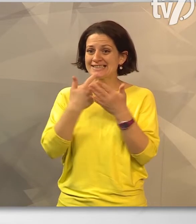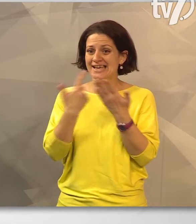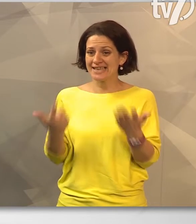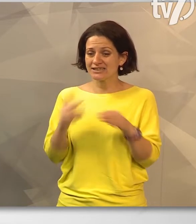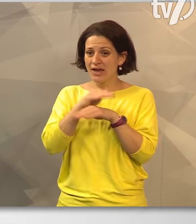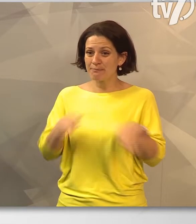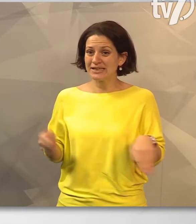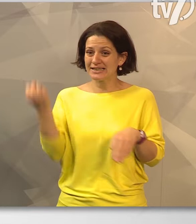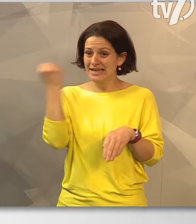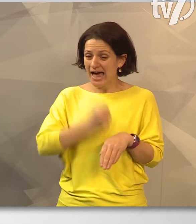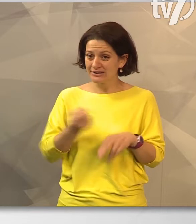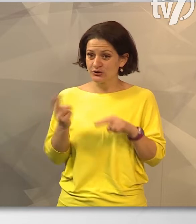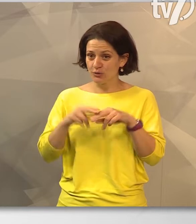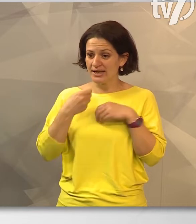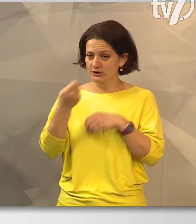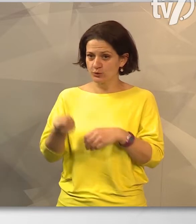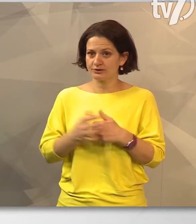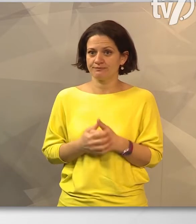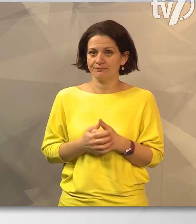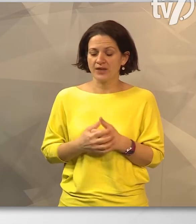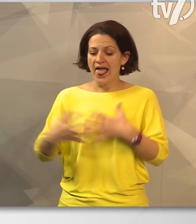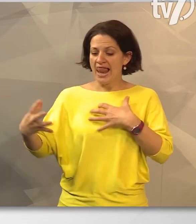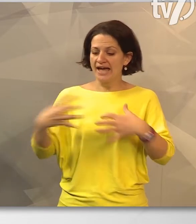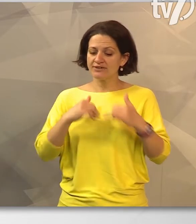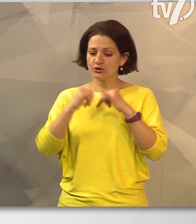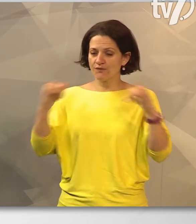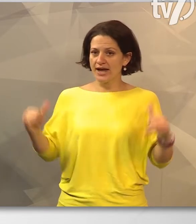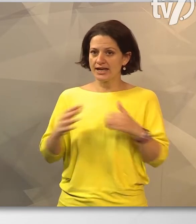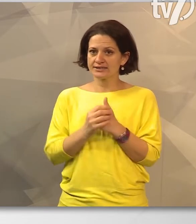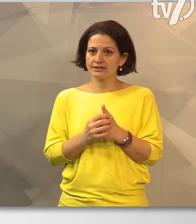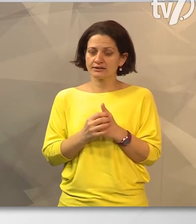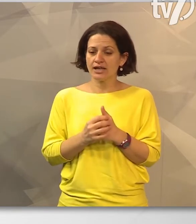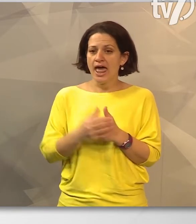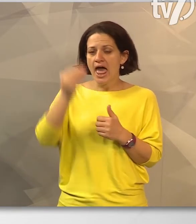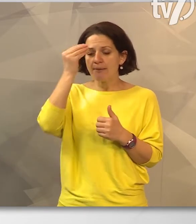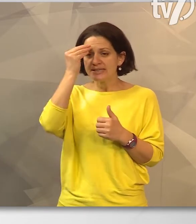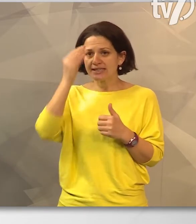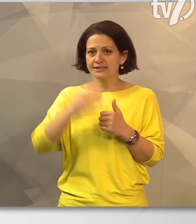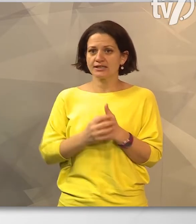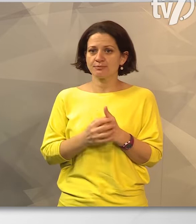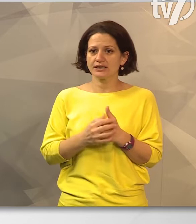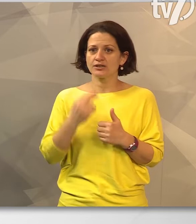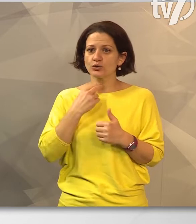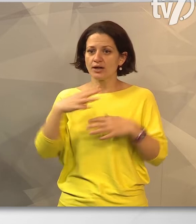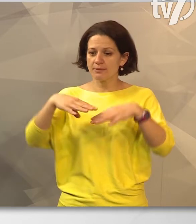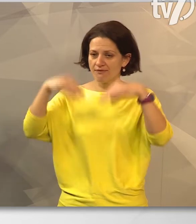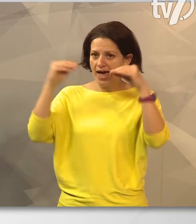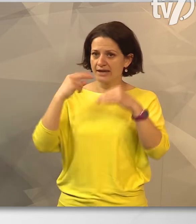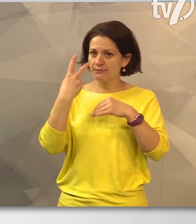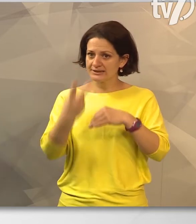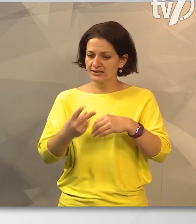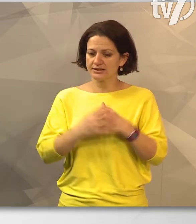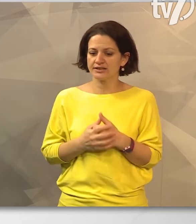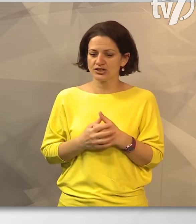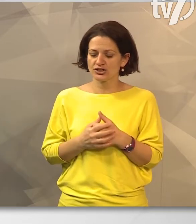milliárd forintnyi töblet jut. Látványos fejlesztések teszik még emlékezetesebbé a Gyulai Vár